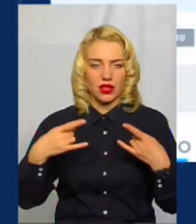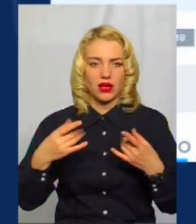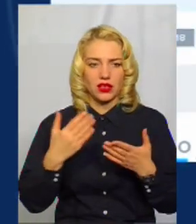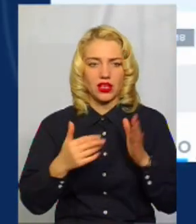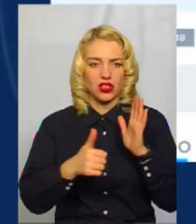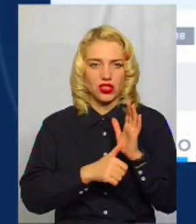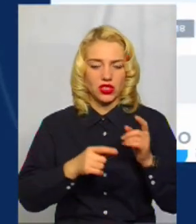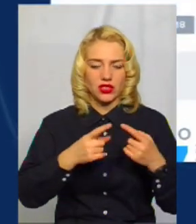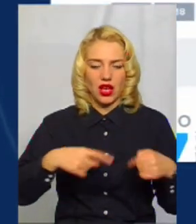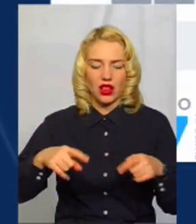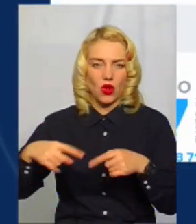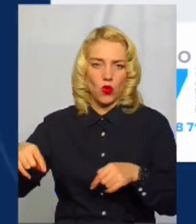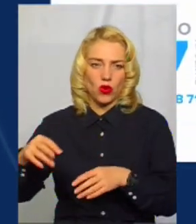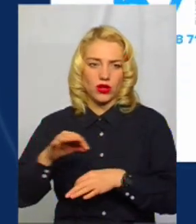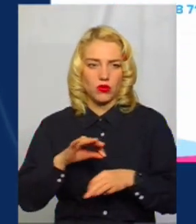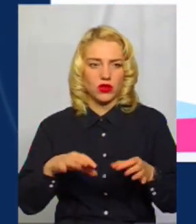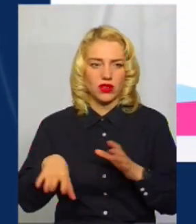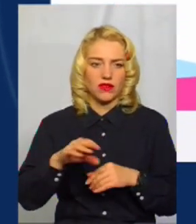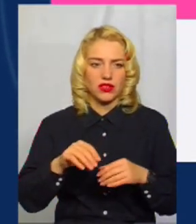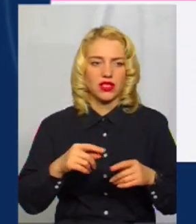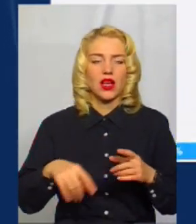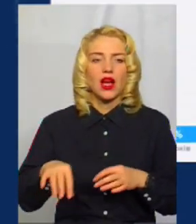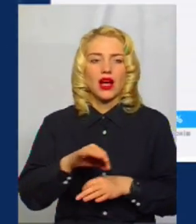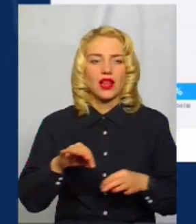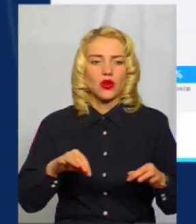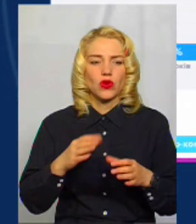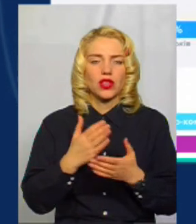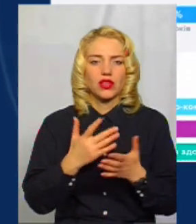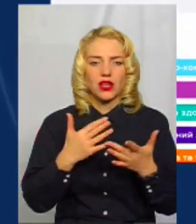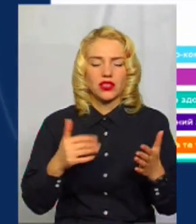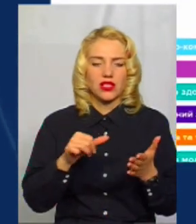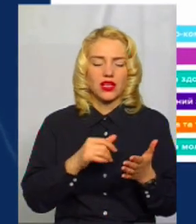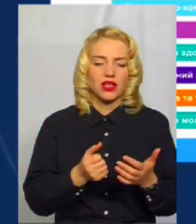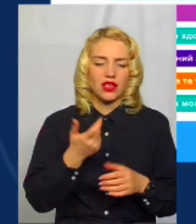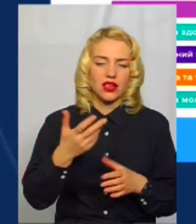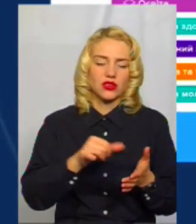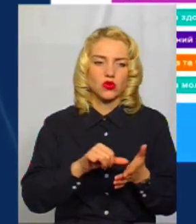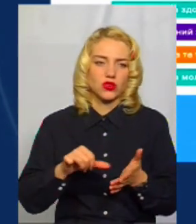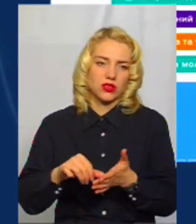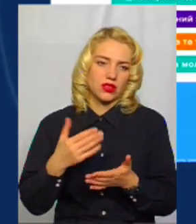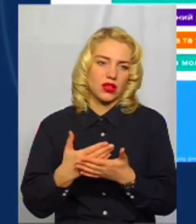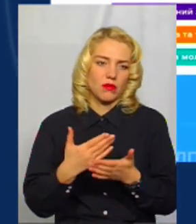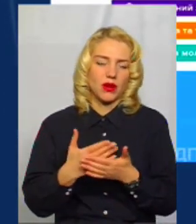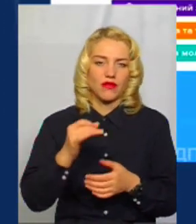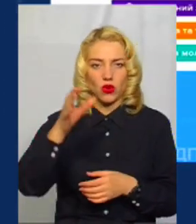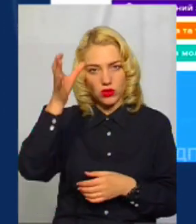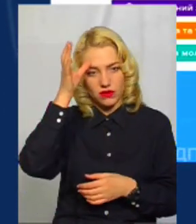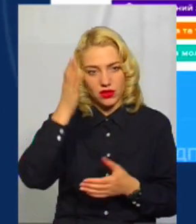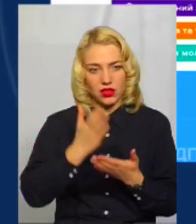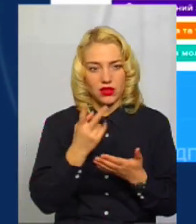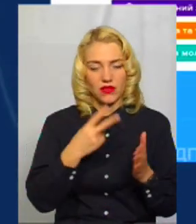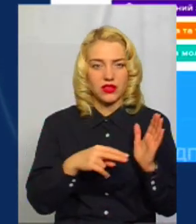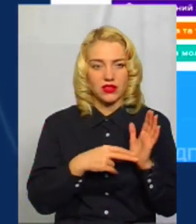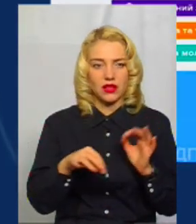категорій проєктів. У всіх категоріях різна кількість учасників, до прикладу, у світі є